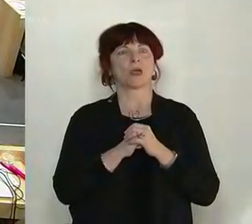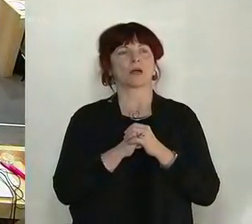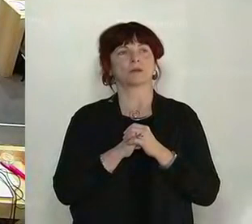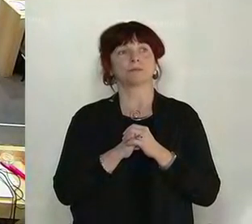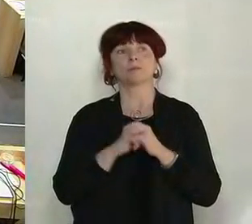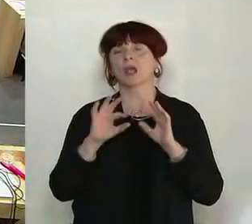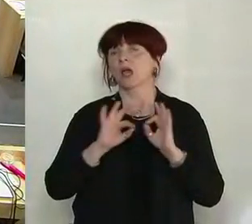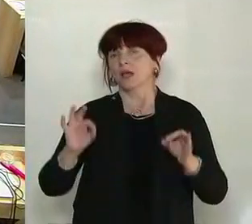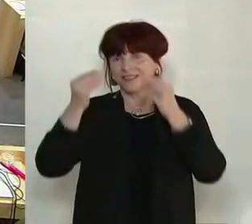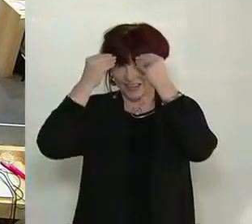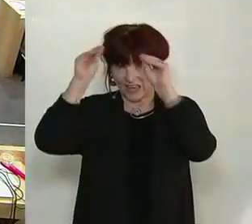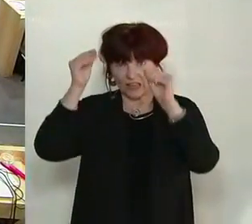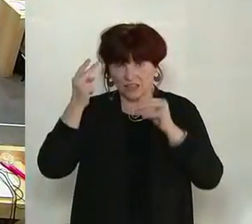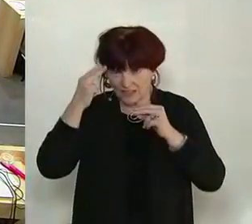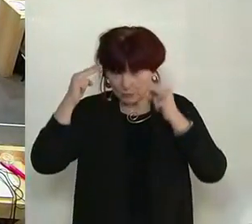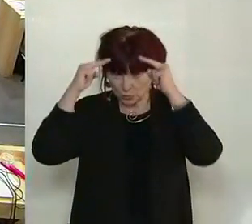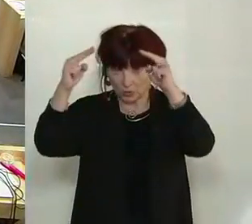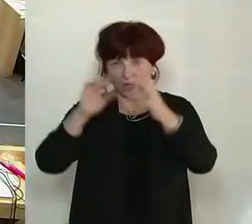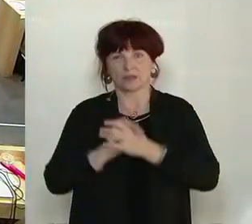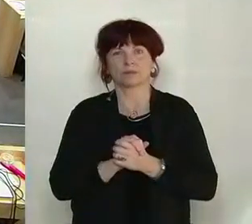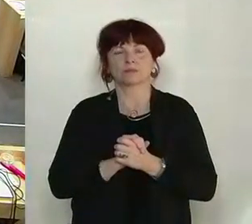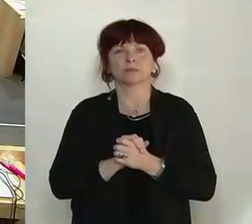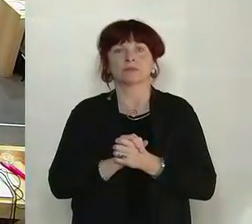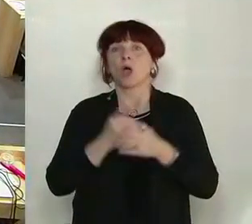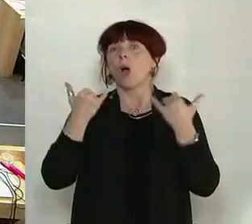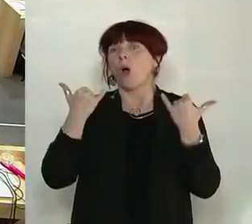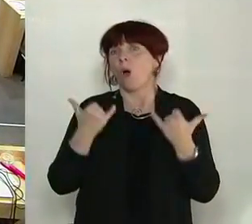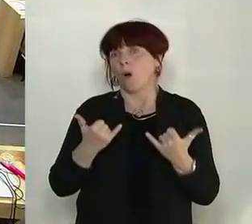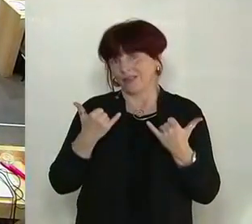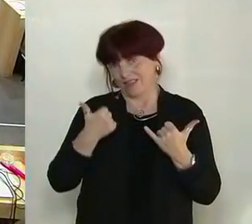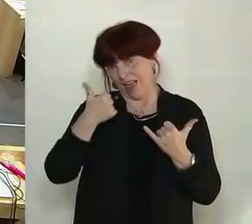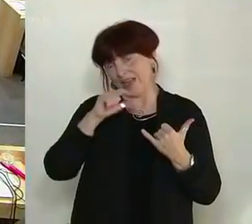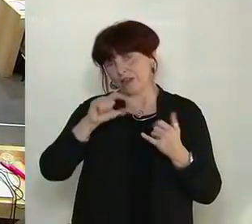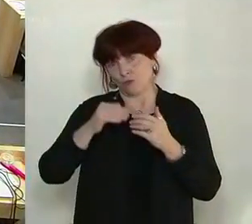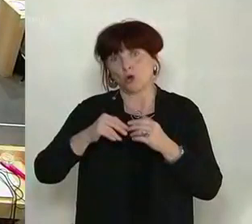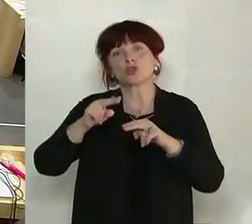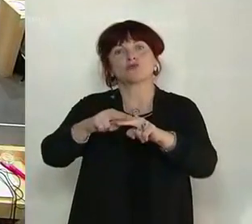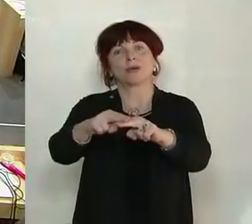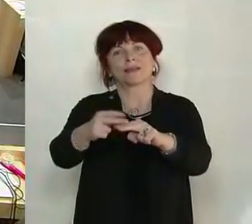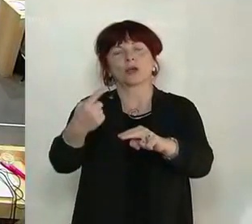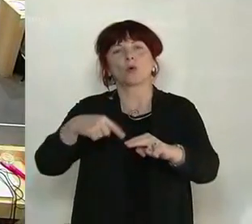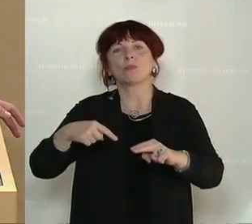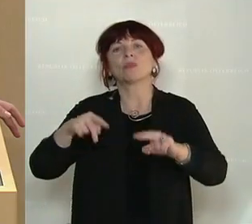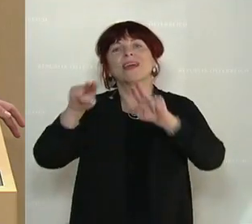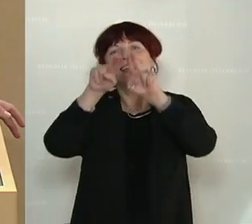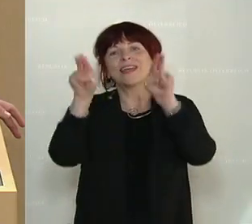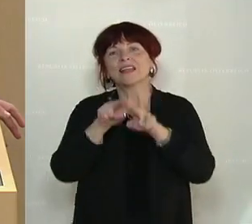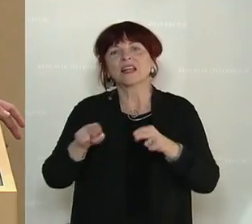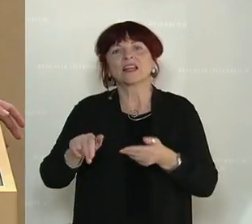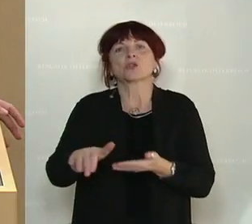Sehr geehrte Damen und Herren, heute in einer Woche ist internationaler Holocaust-Gedenktag.